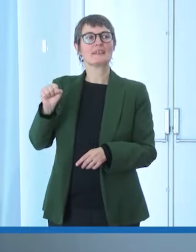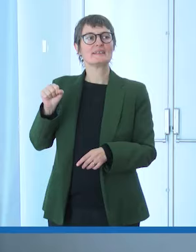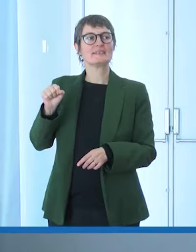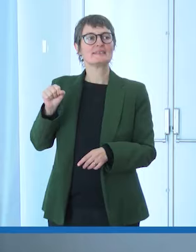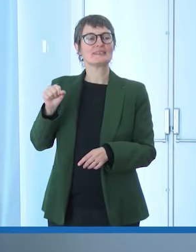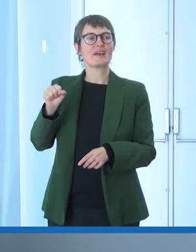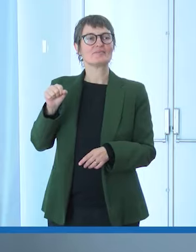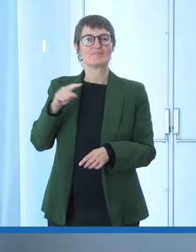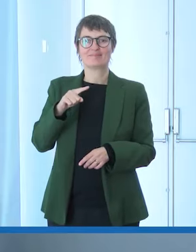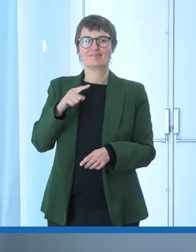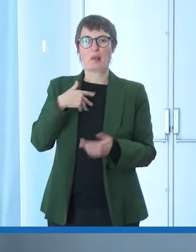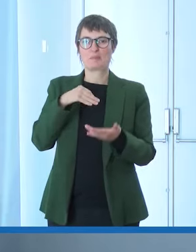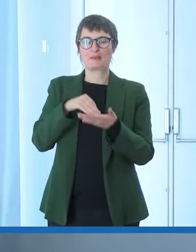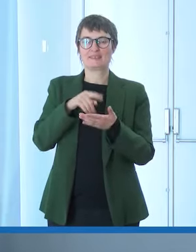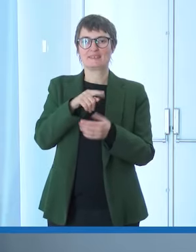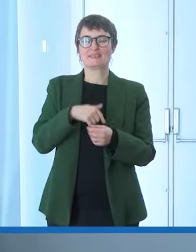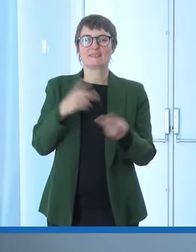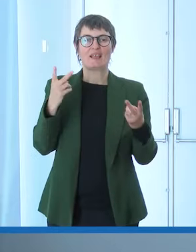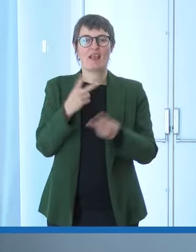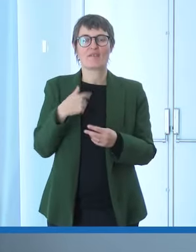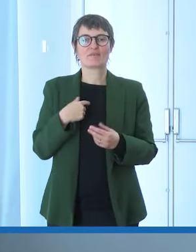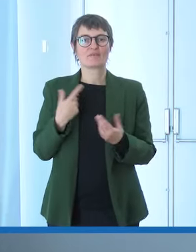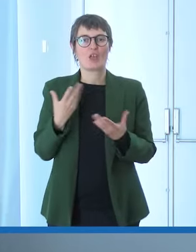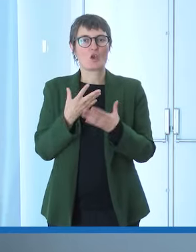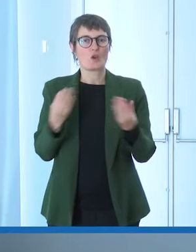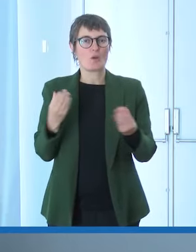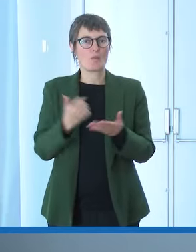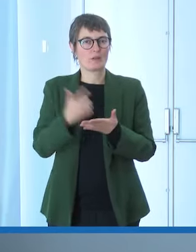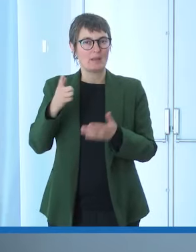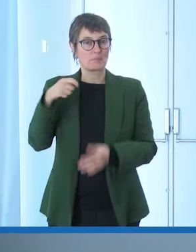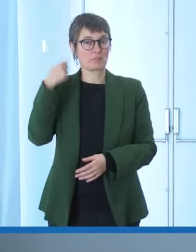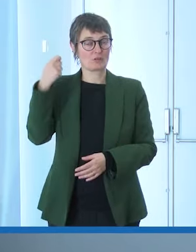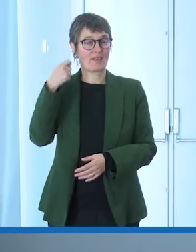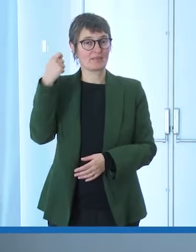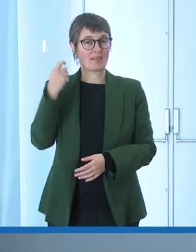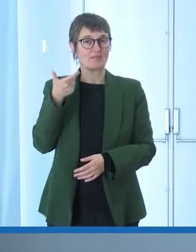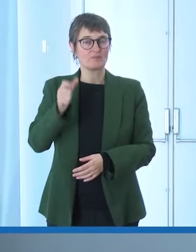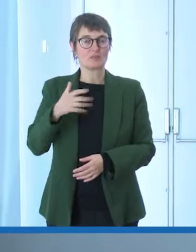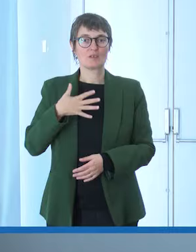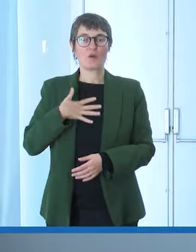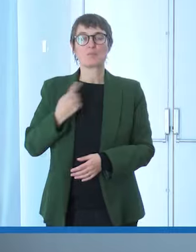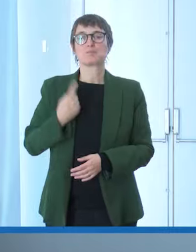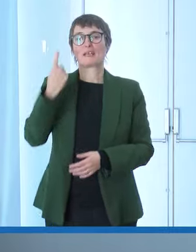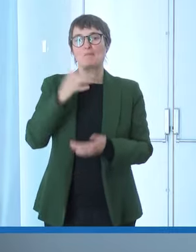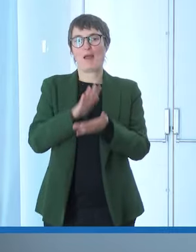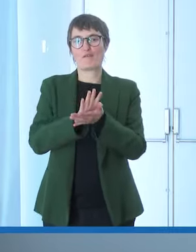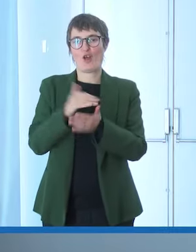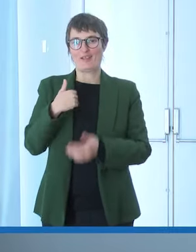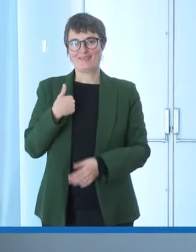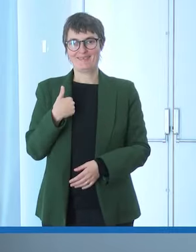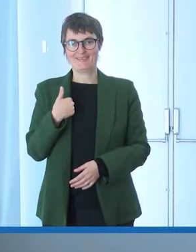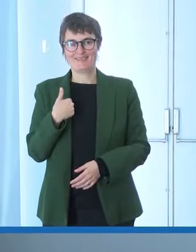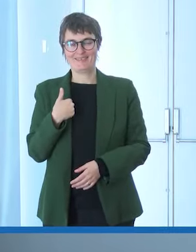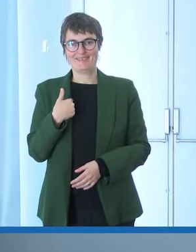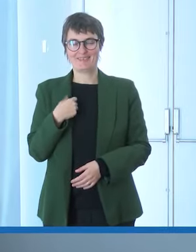dell'IPD è stato molto importante questo video perché per me è stata la mia prima volta e